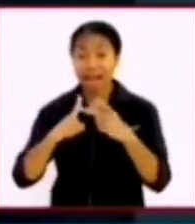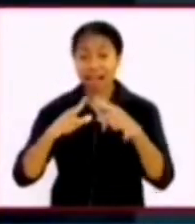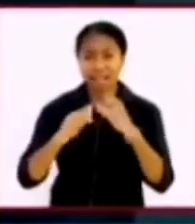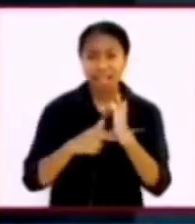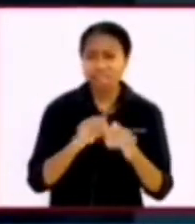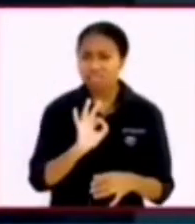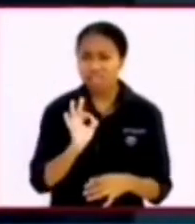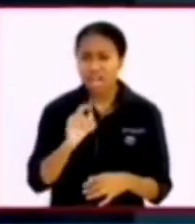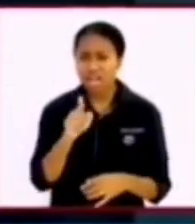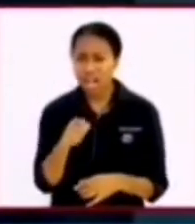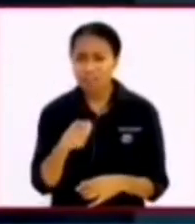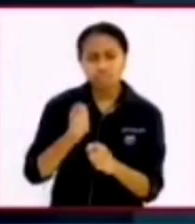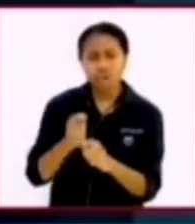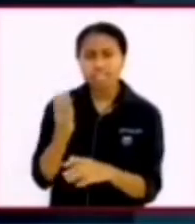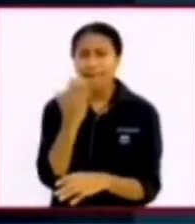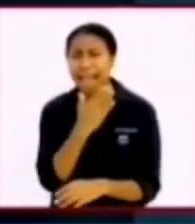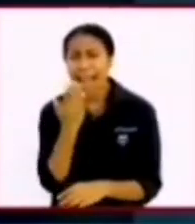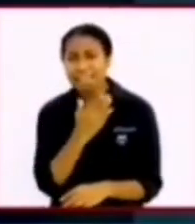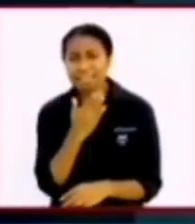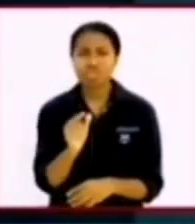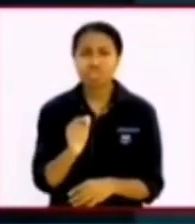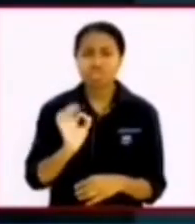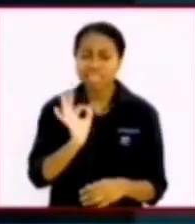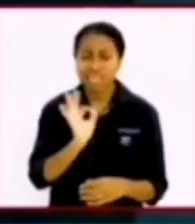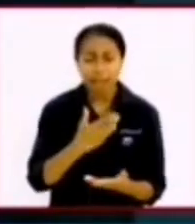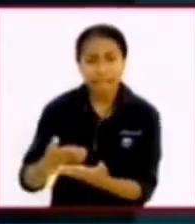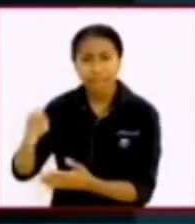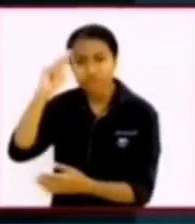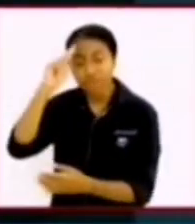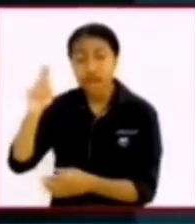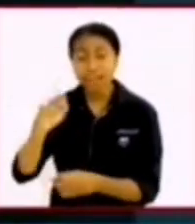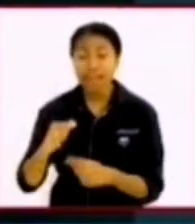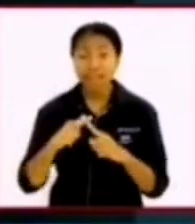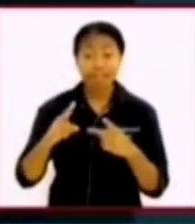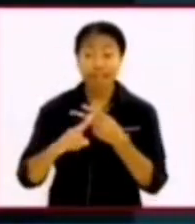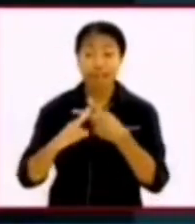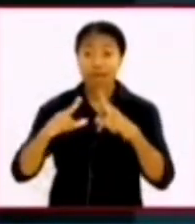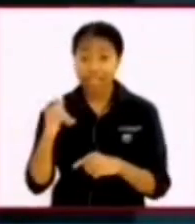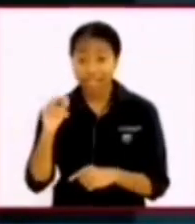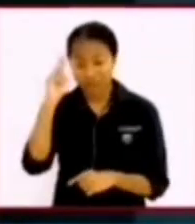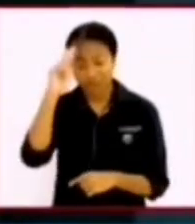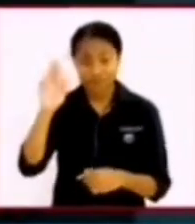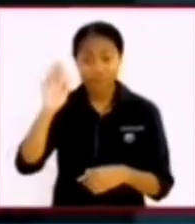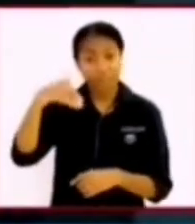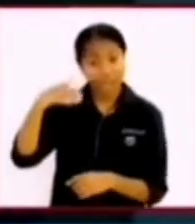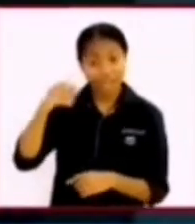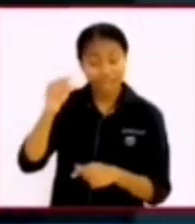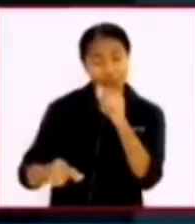untuk tidak melayani Tuhan karena faktanya Tuhan justru memanggil orang-orang biasa terima kasih selamat